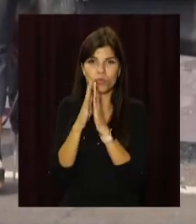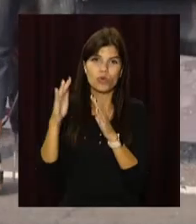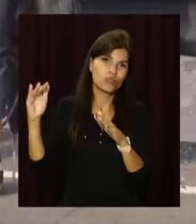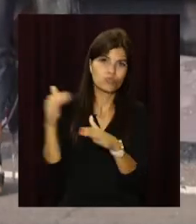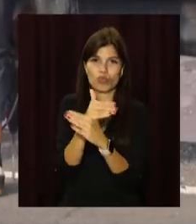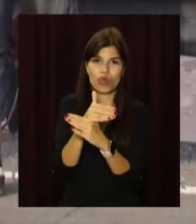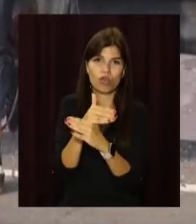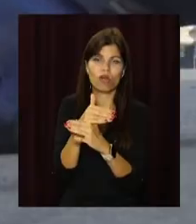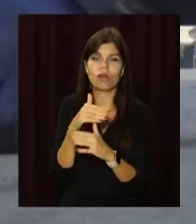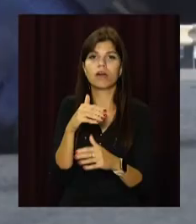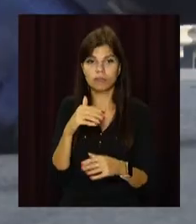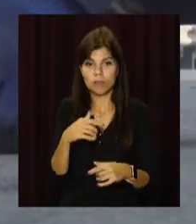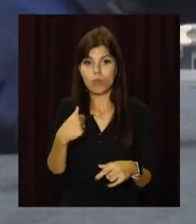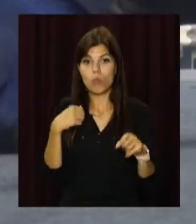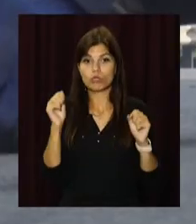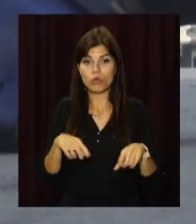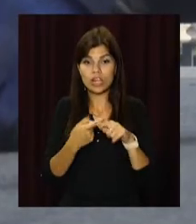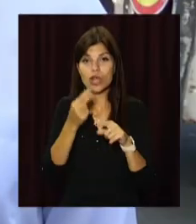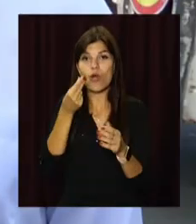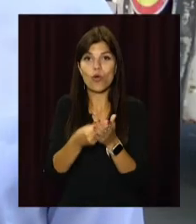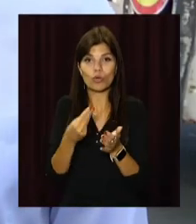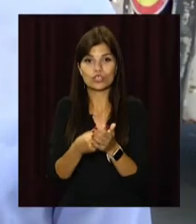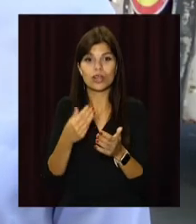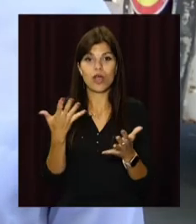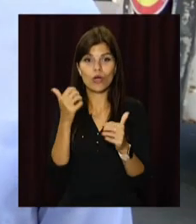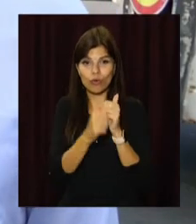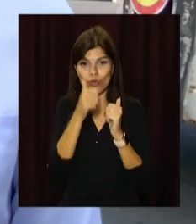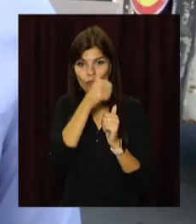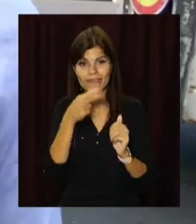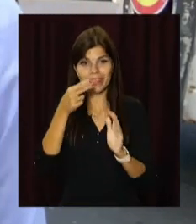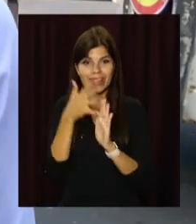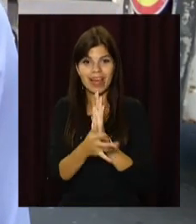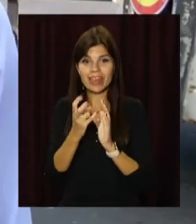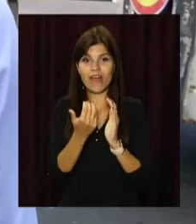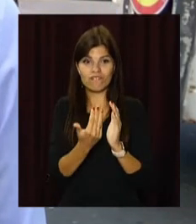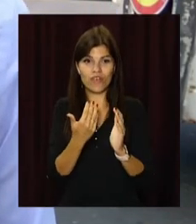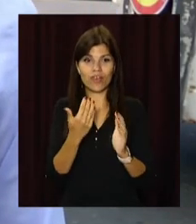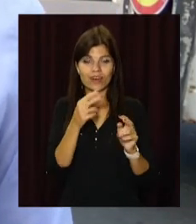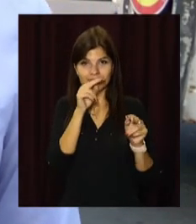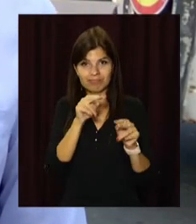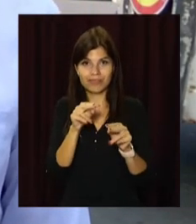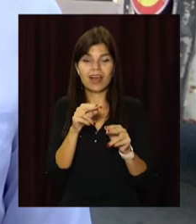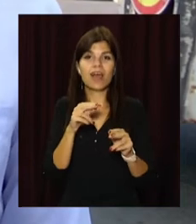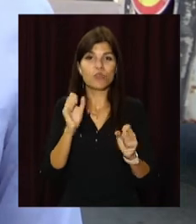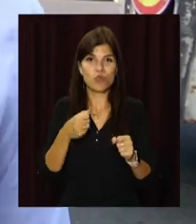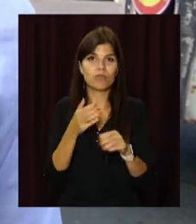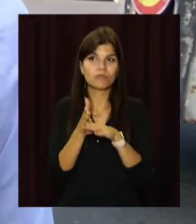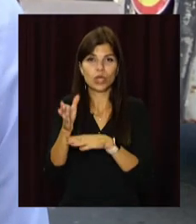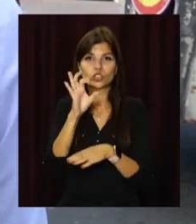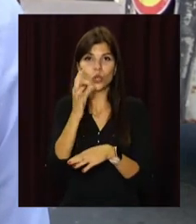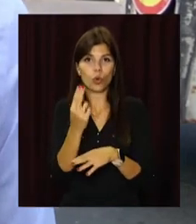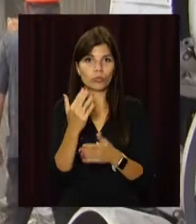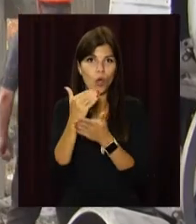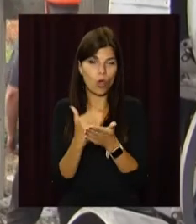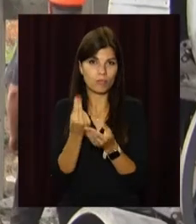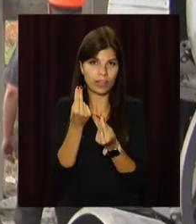державну власність. Ми зможемо ці кошти, які ми кожного року витрачали на його утримання, направити на вирішення соціальних